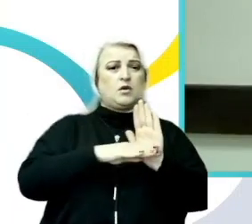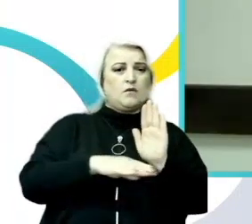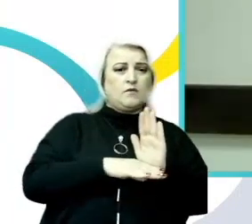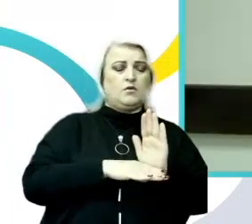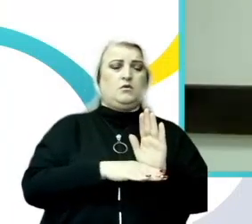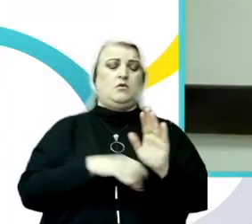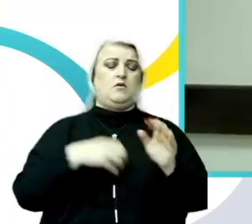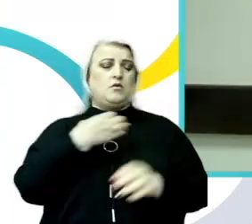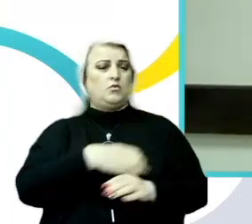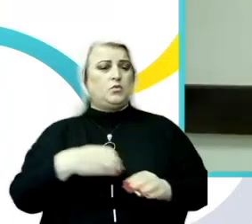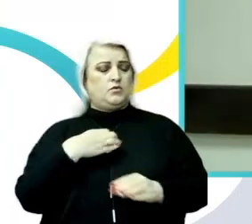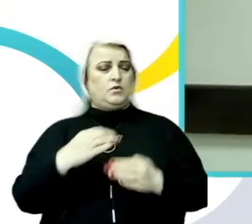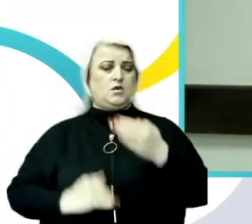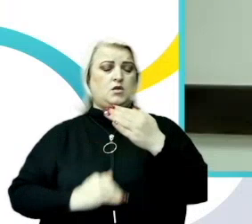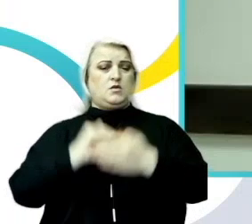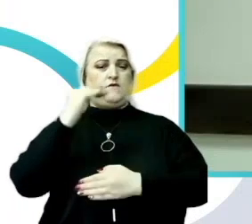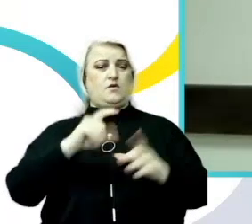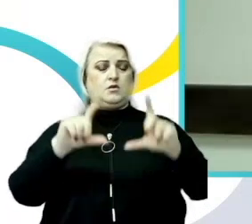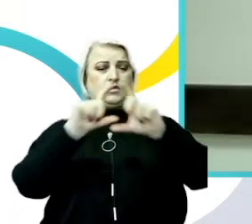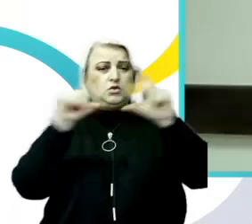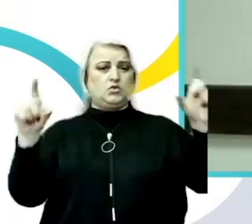nivel de instituții, indiferent de